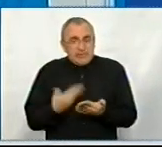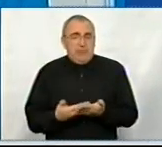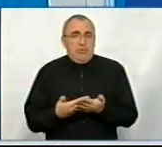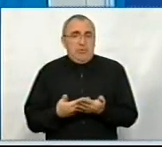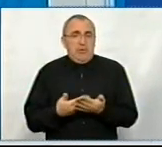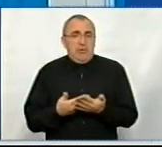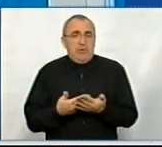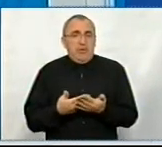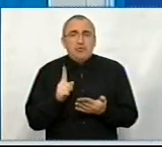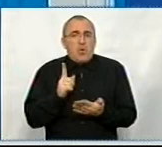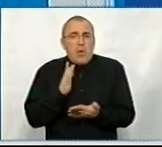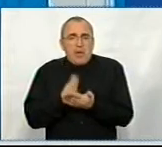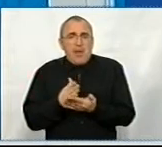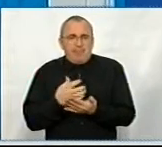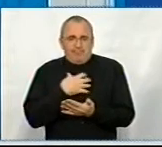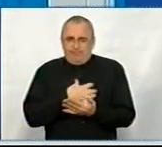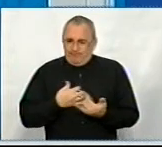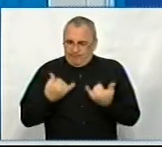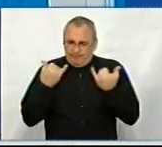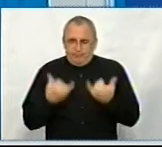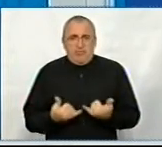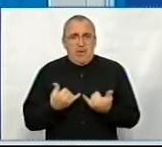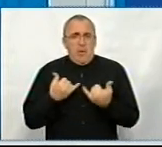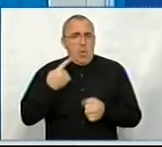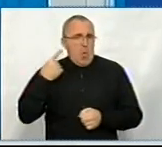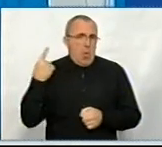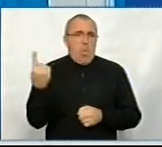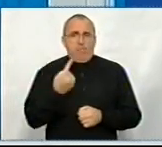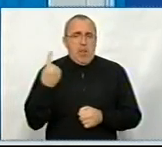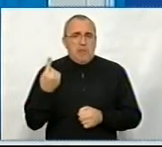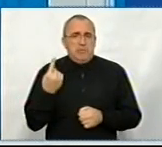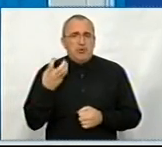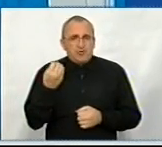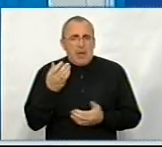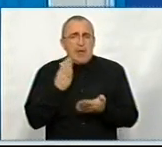що не на є, актуальними для нашої області. Ще є декілька